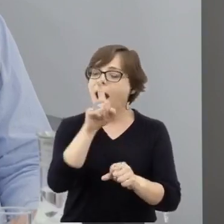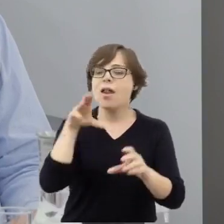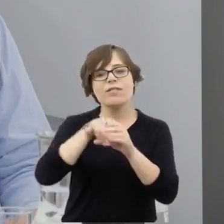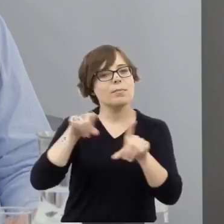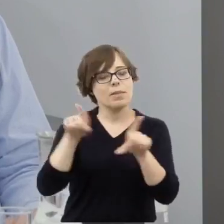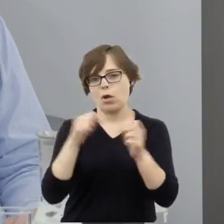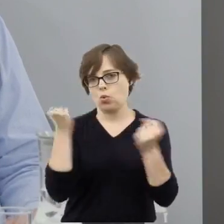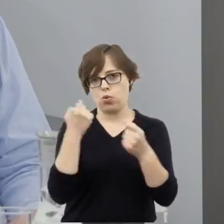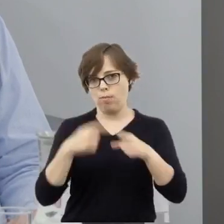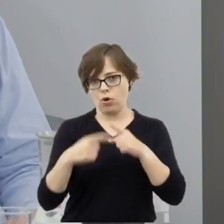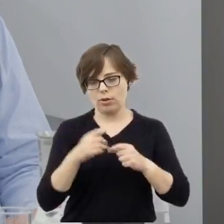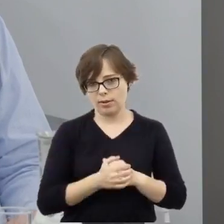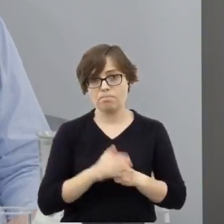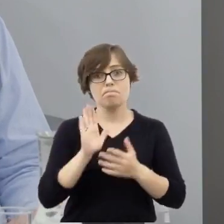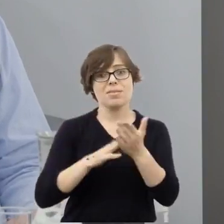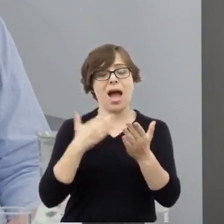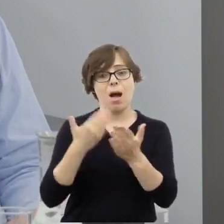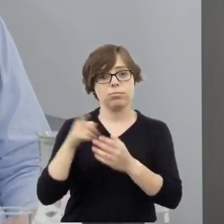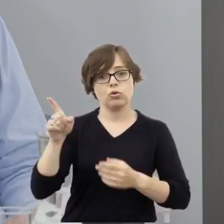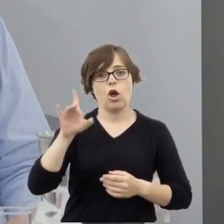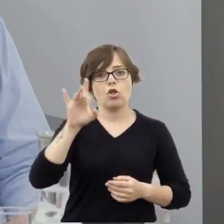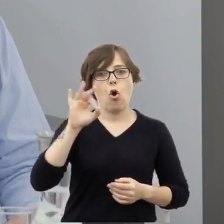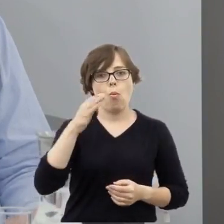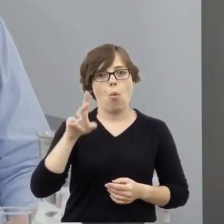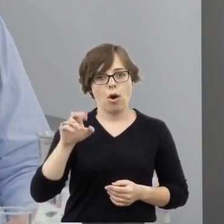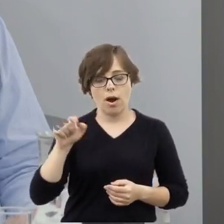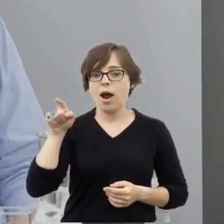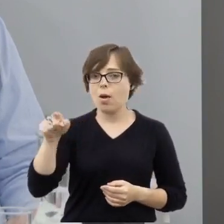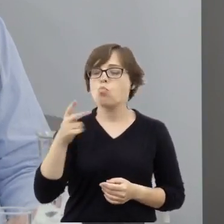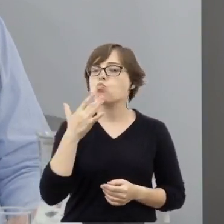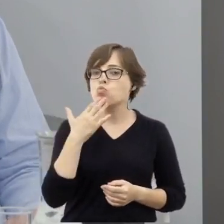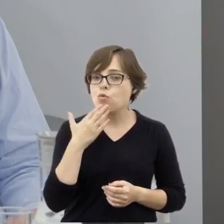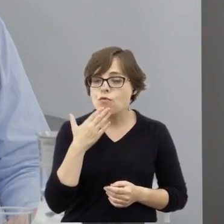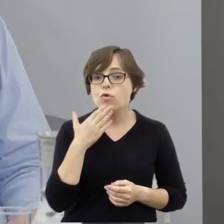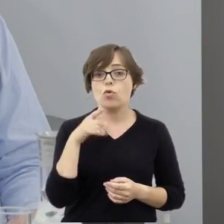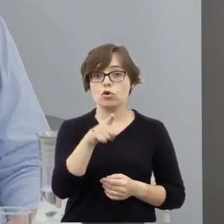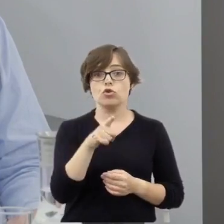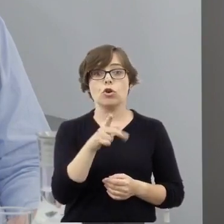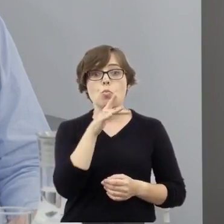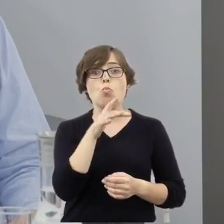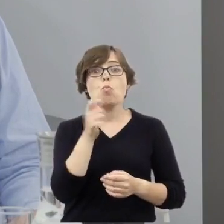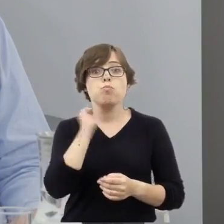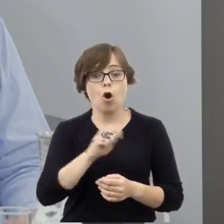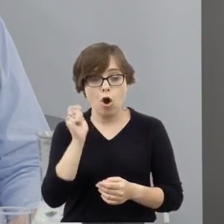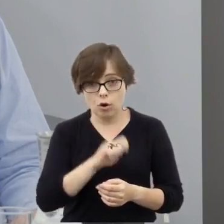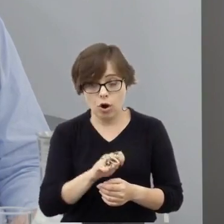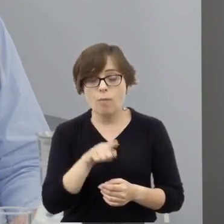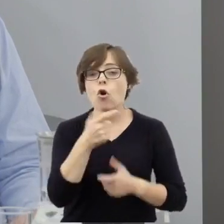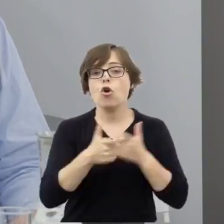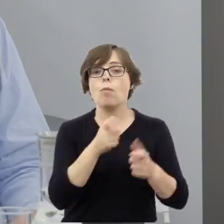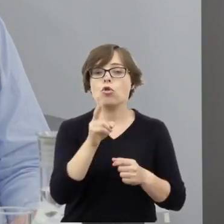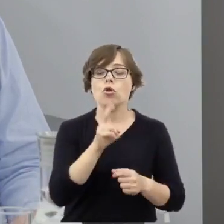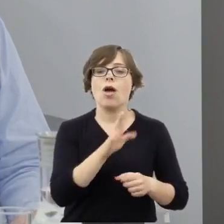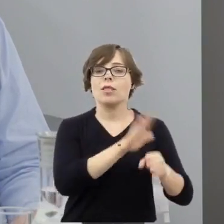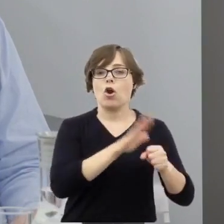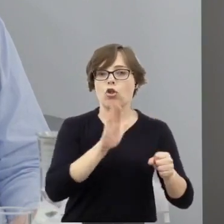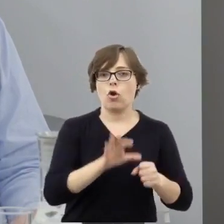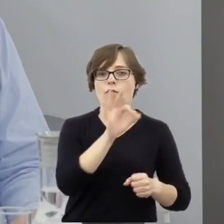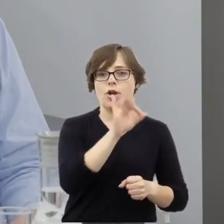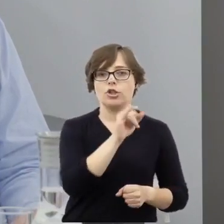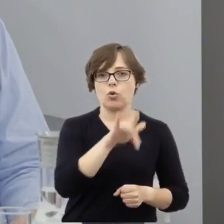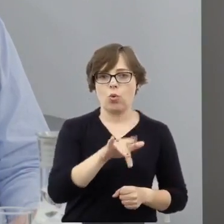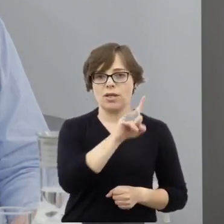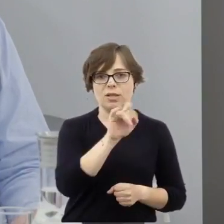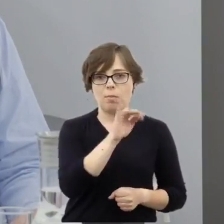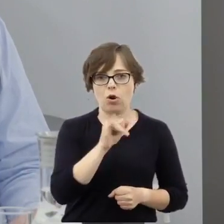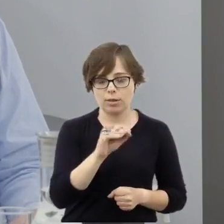Gomułka twierdził, że pogrom był wynikiem działań Narodowych Sił Zbrojnych i w ogóle reakcji, która